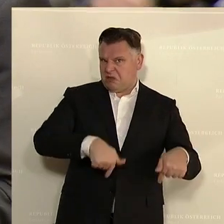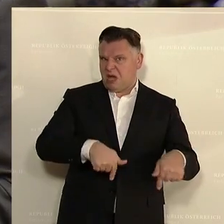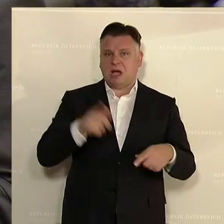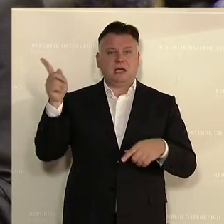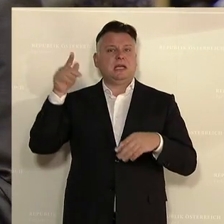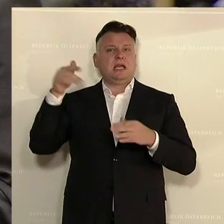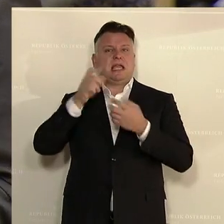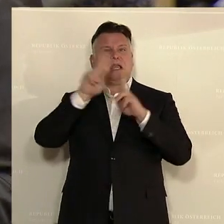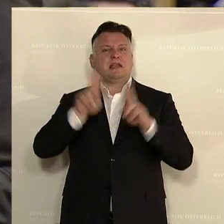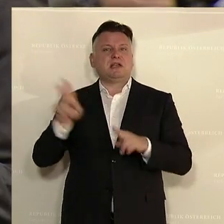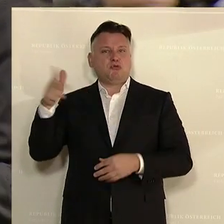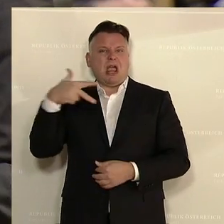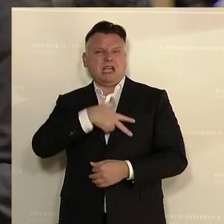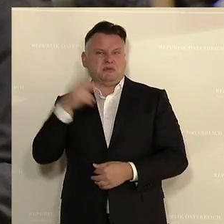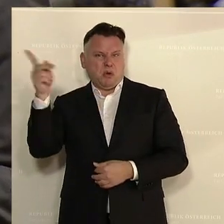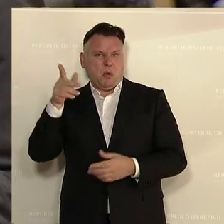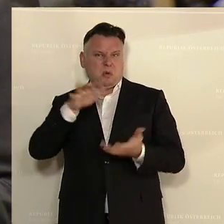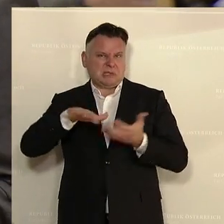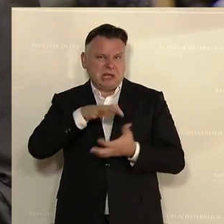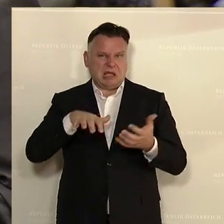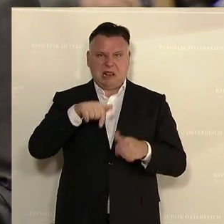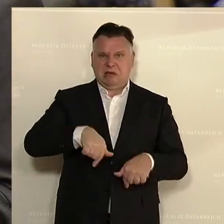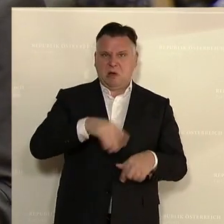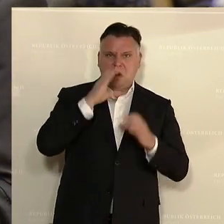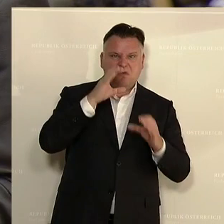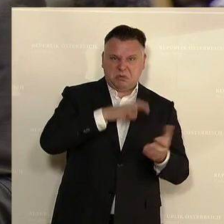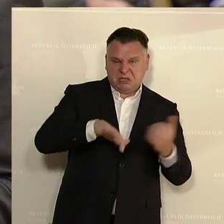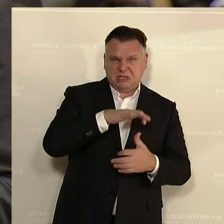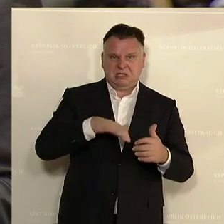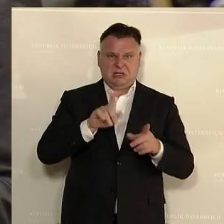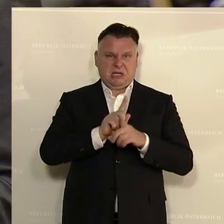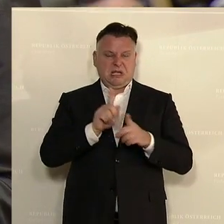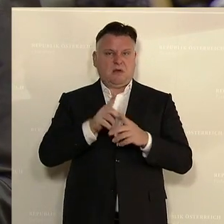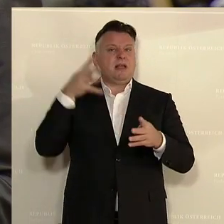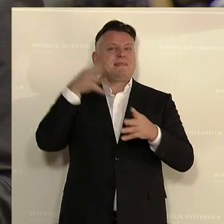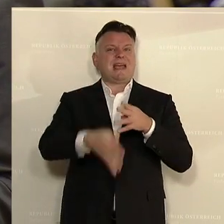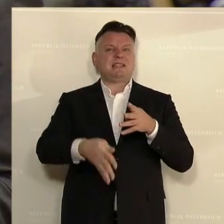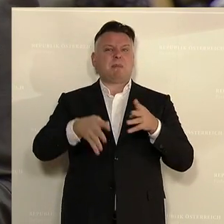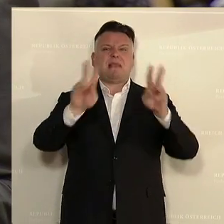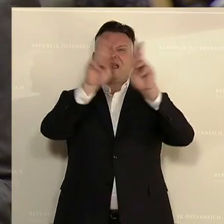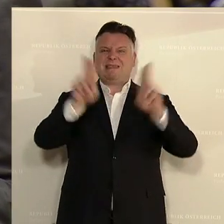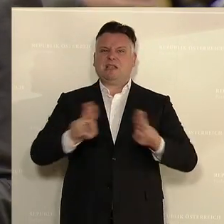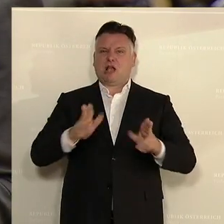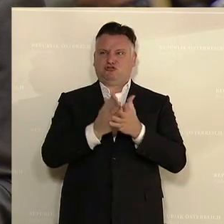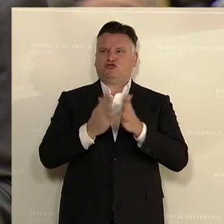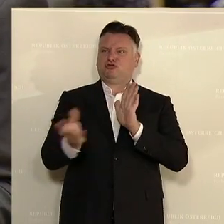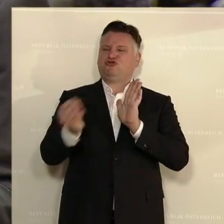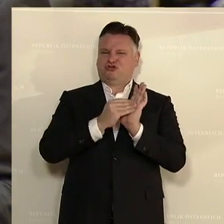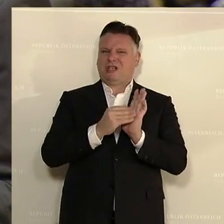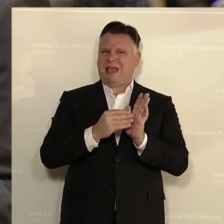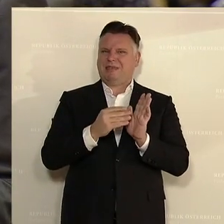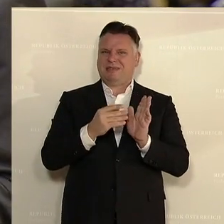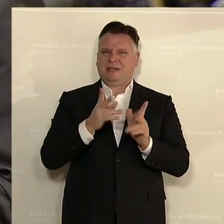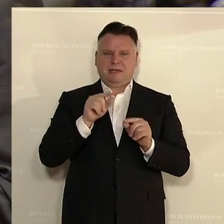Sozialdemokratie ist, ist offensichtlich ein Ausfluss, was auch Transbury International festgehalten hat, dass es nämlich eine